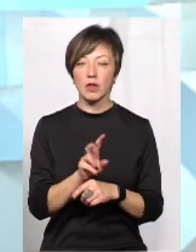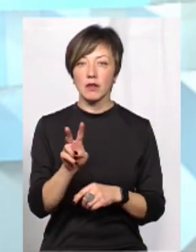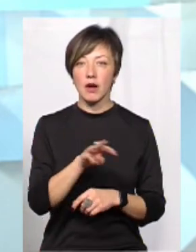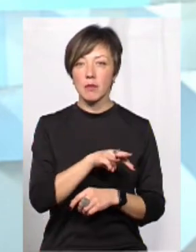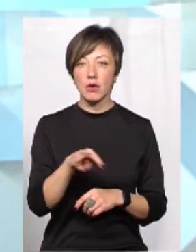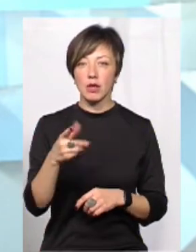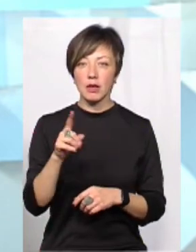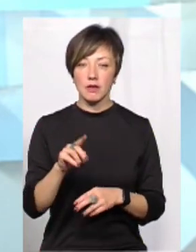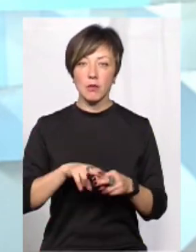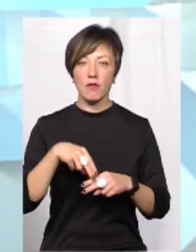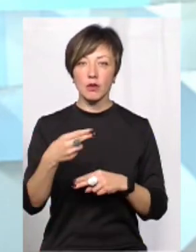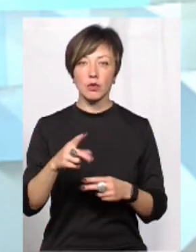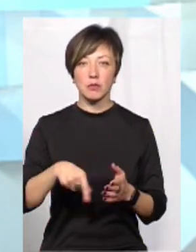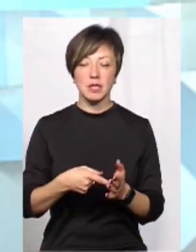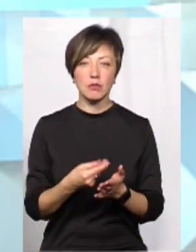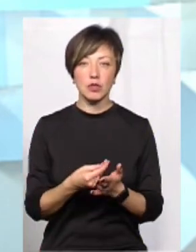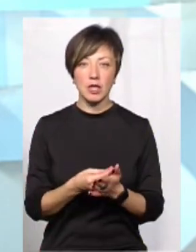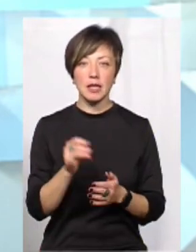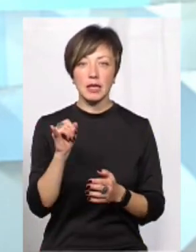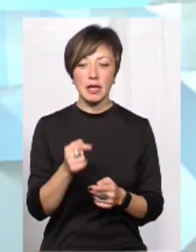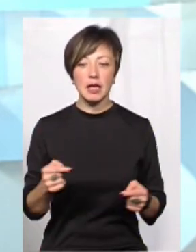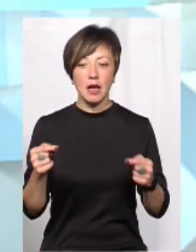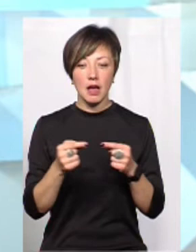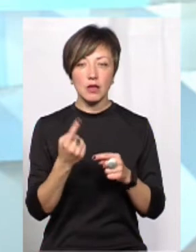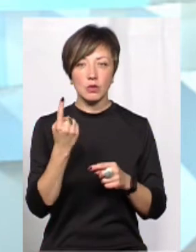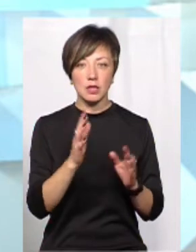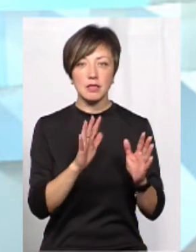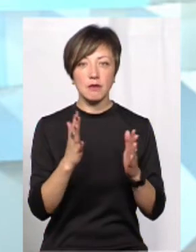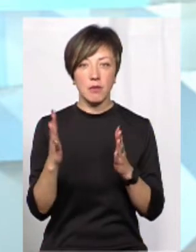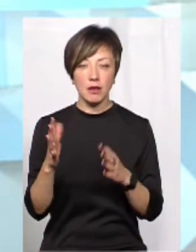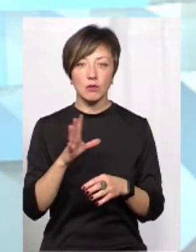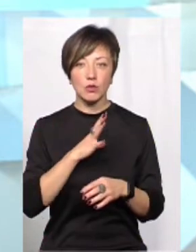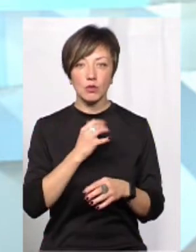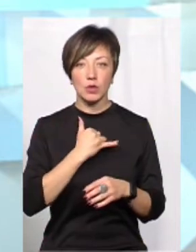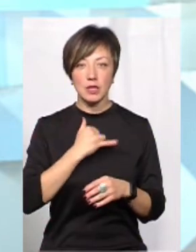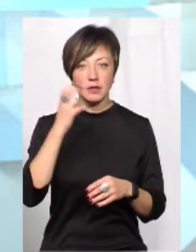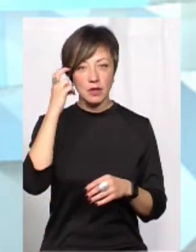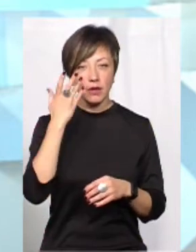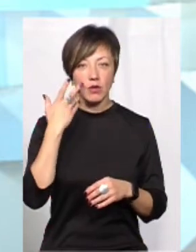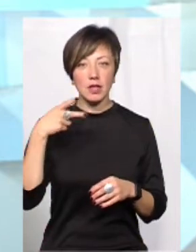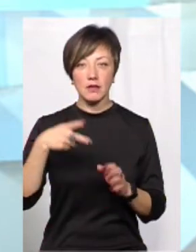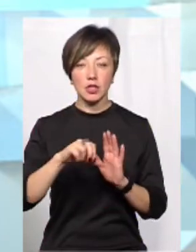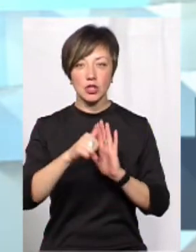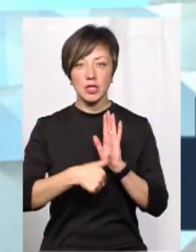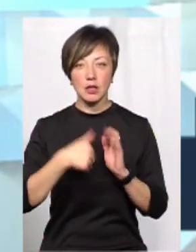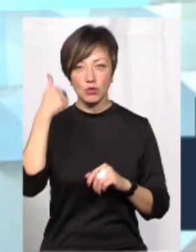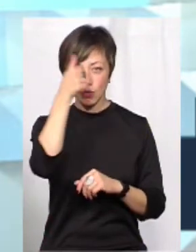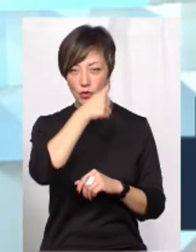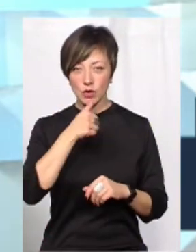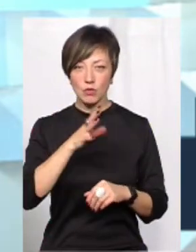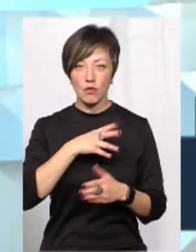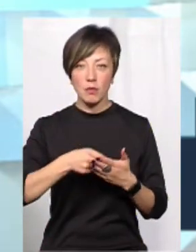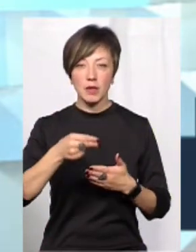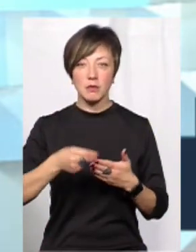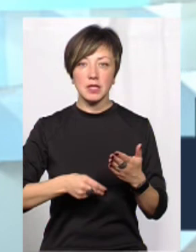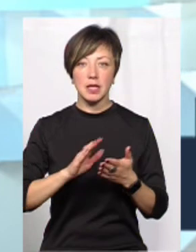мільйони гривень повернули до міських бюджетів. І от якраз один з таких випадків був у нас у Києві, коли в 2016 році був